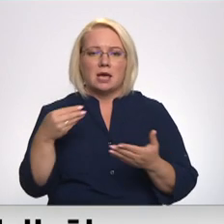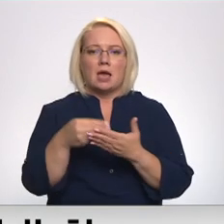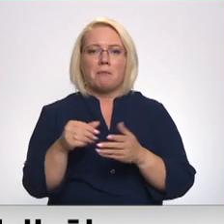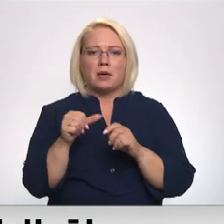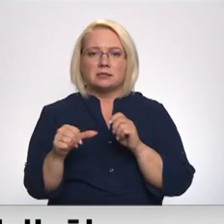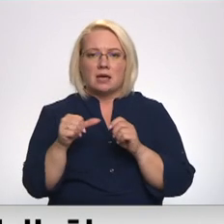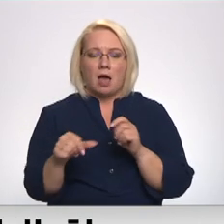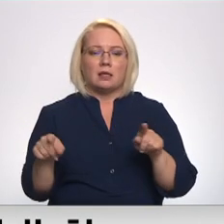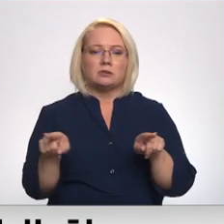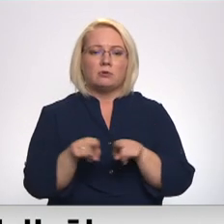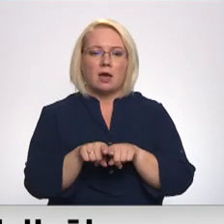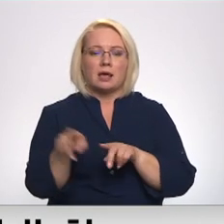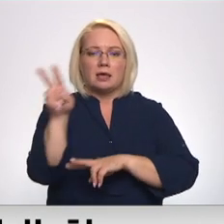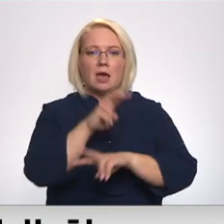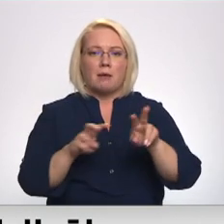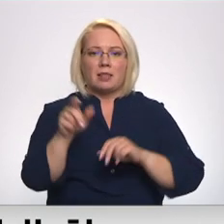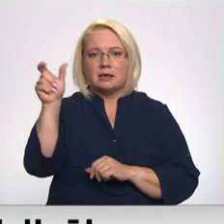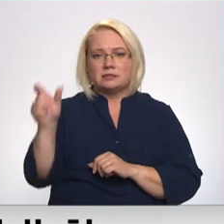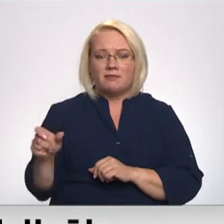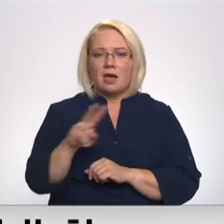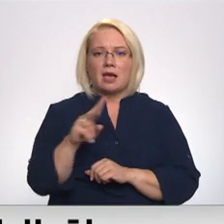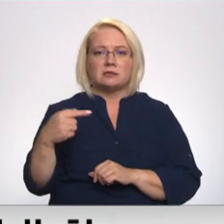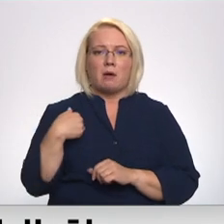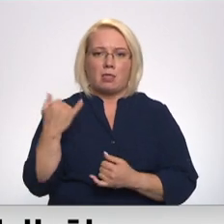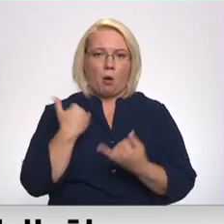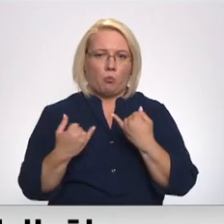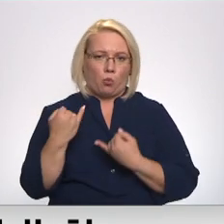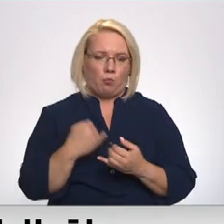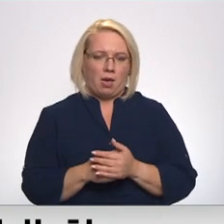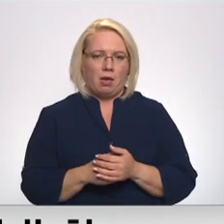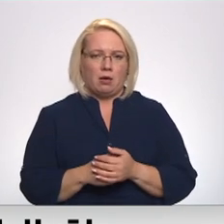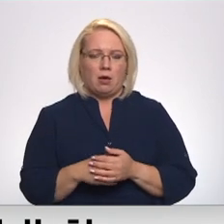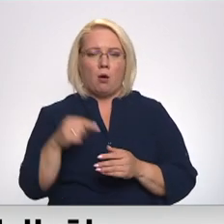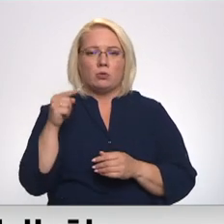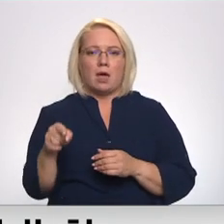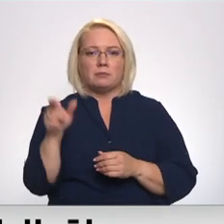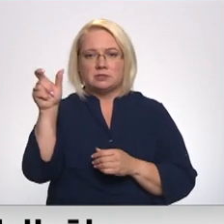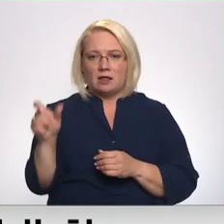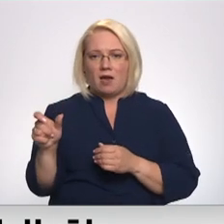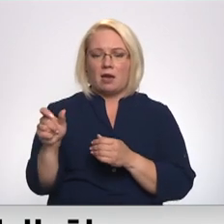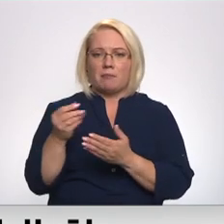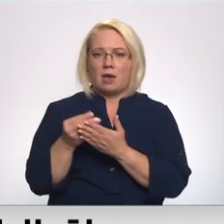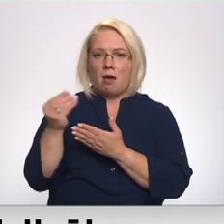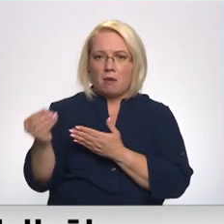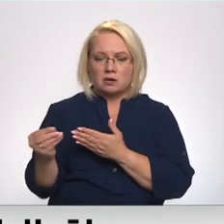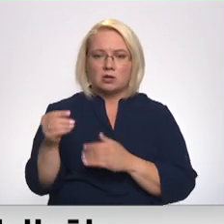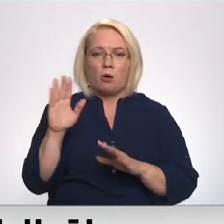un arī jāmeklē cilvēku, kurš mani apropē un viņam jāmaksā un par šo naudu